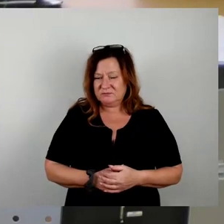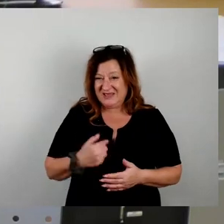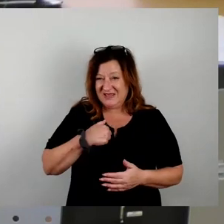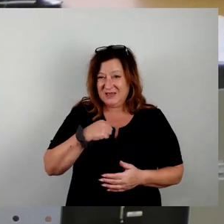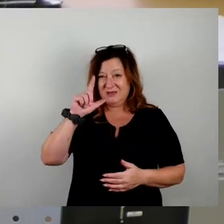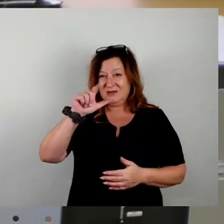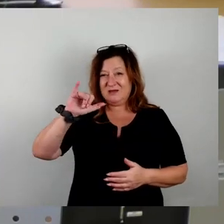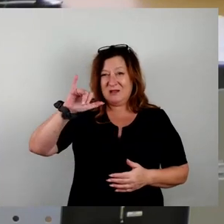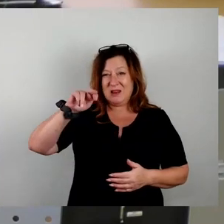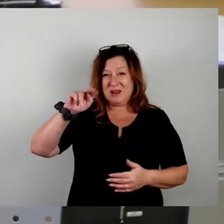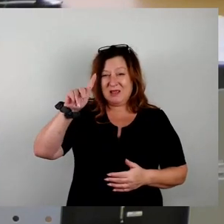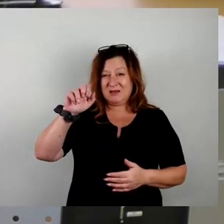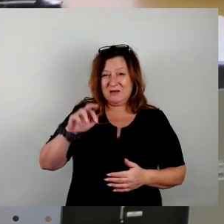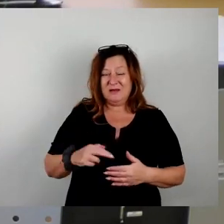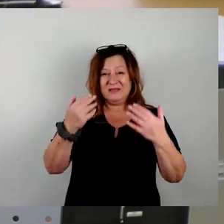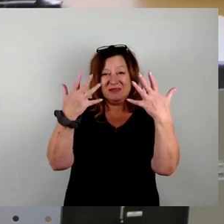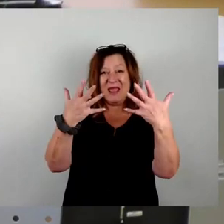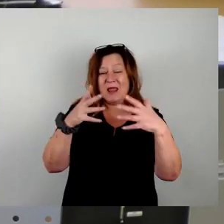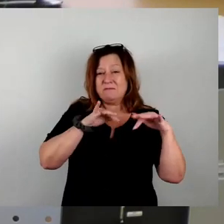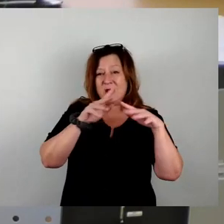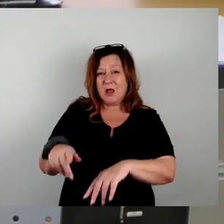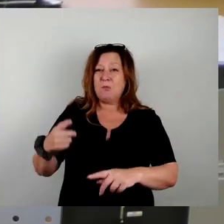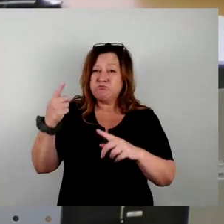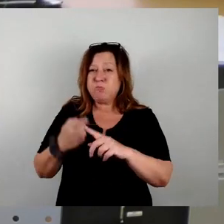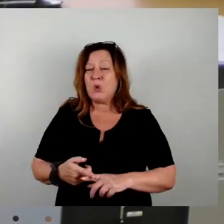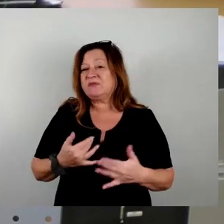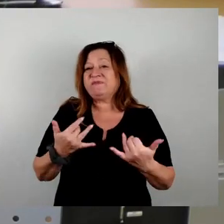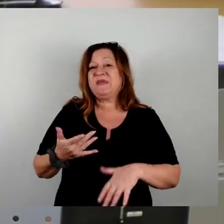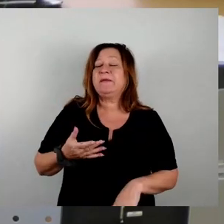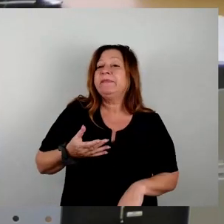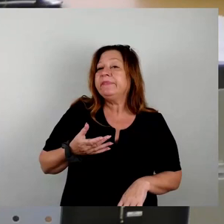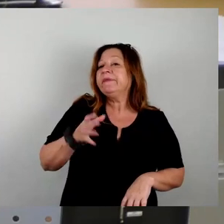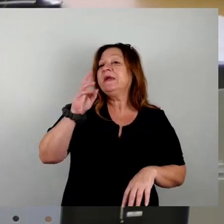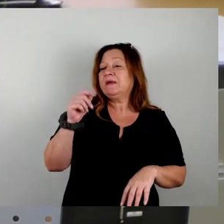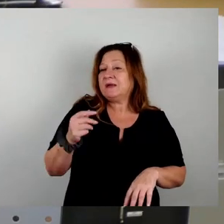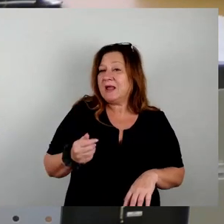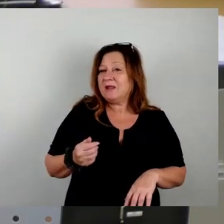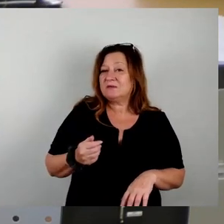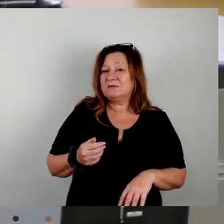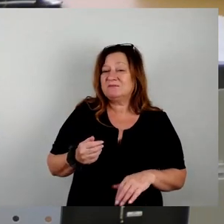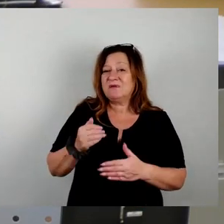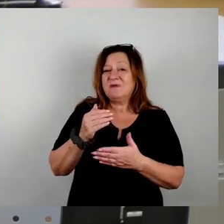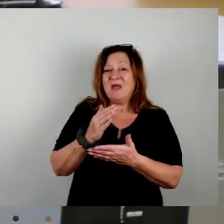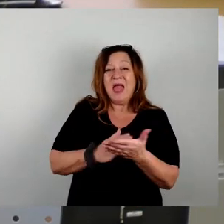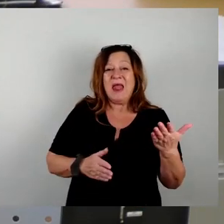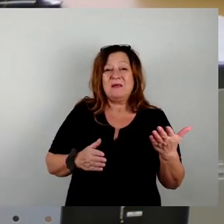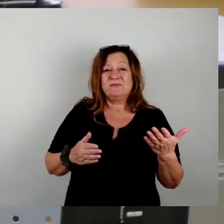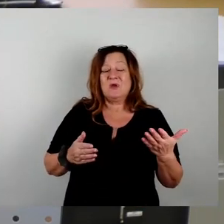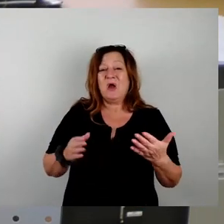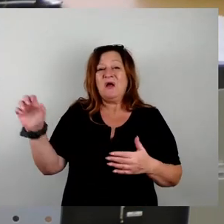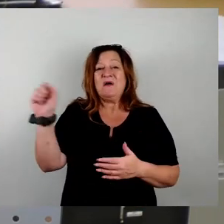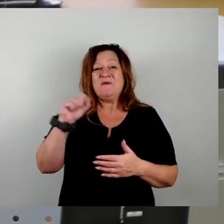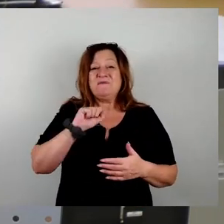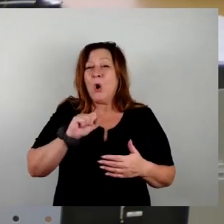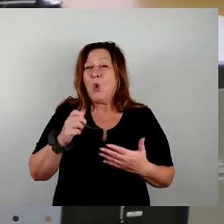plus Trinkgeld für Industriewasser die Hälfte zuschießen, warum gehört uns dann eigentlich nicht am Ende die Hälfte